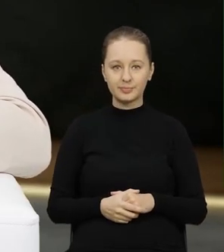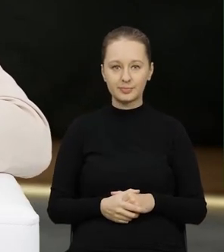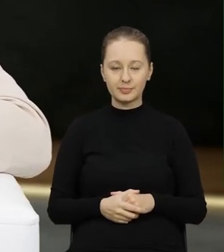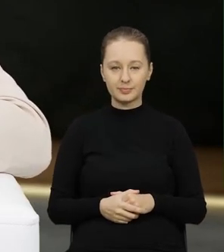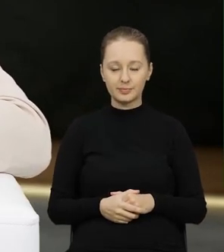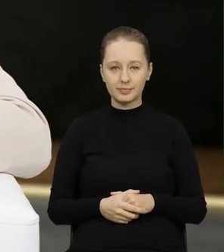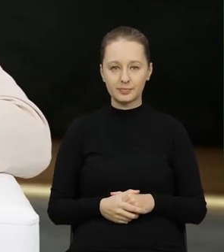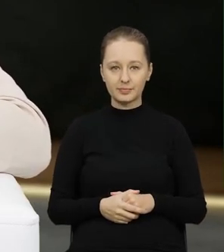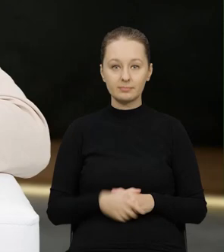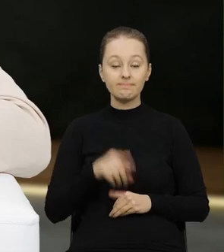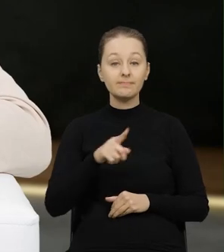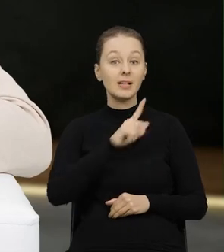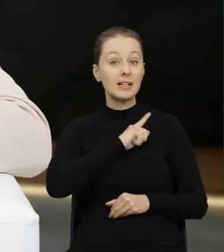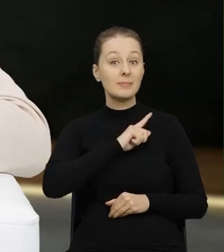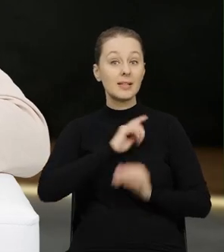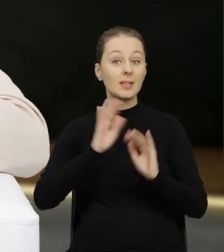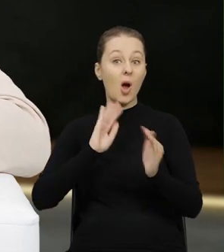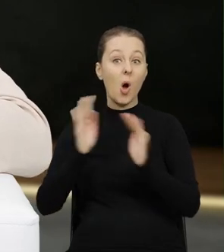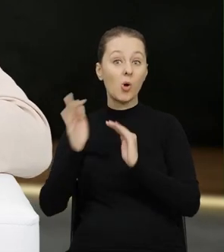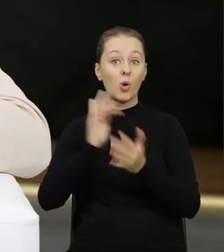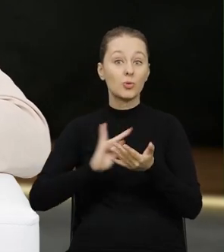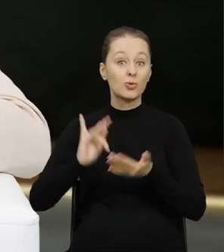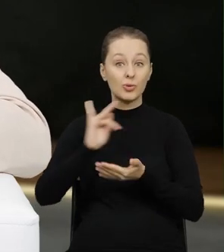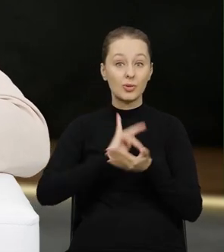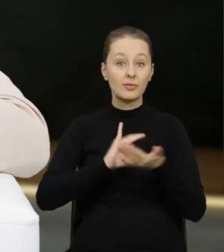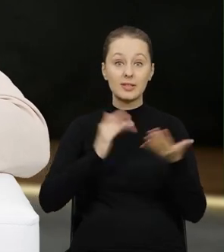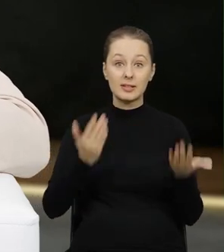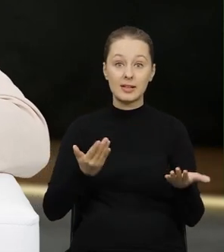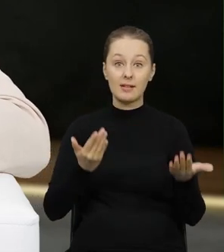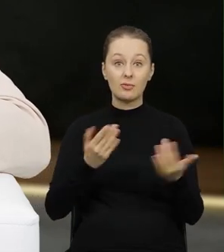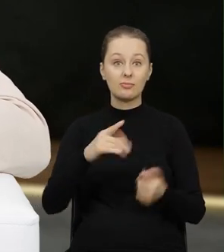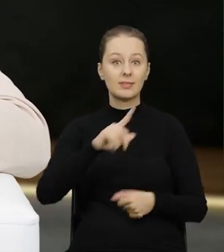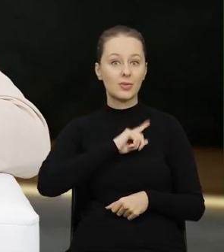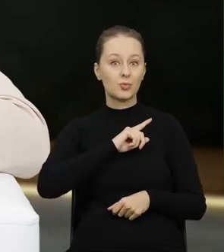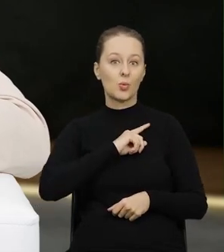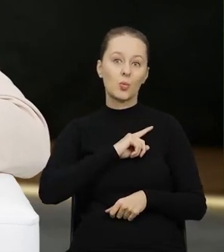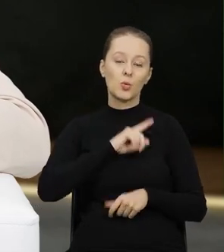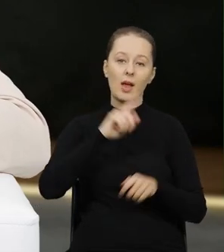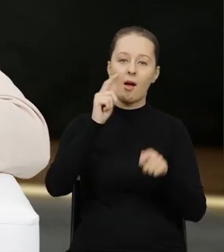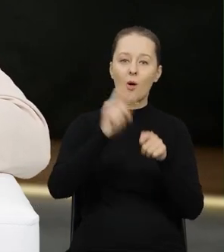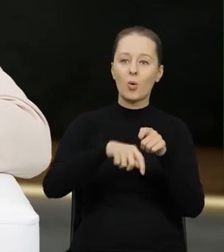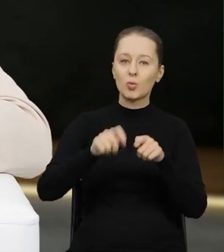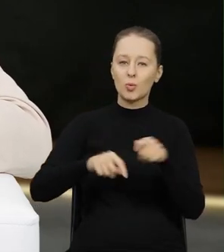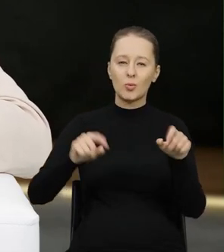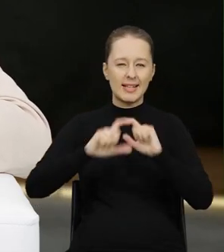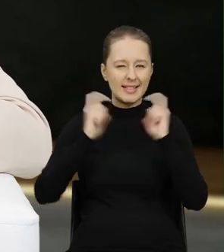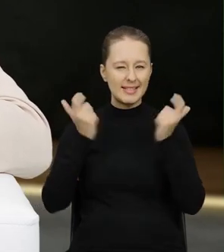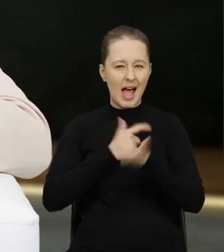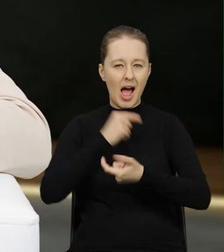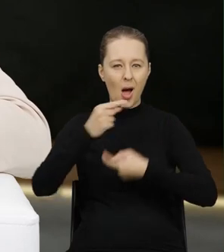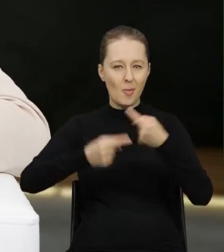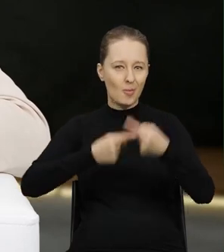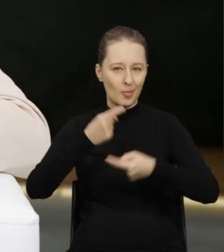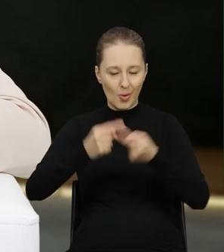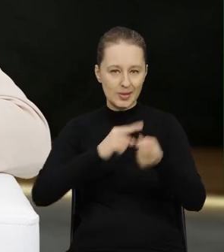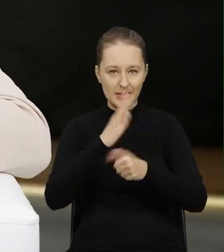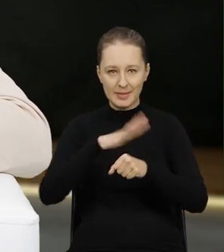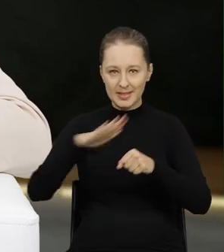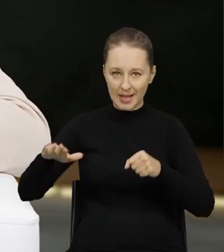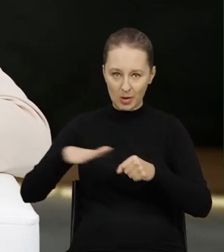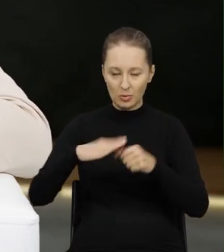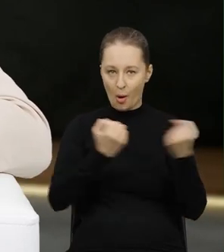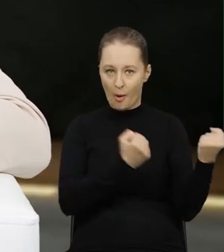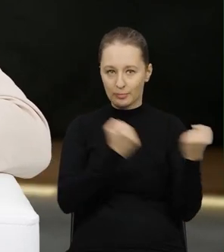No i tutaj Inspekcja Ochrony Środowiska nadzoruje i kontroluje cały ten proces międzynarodowego